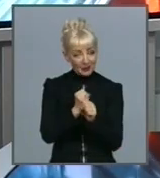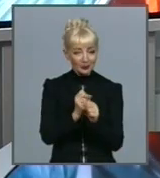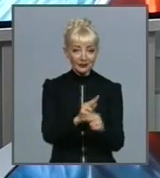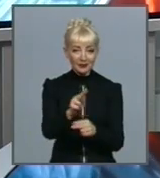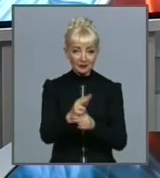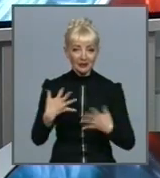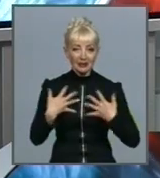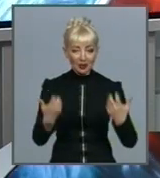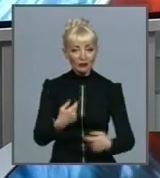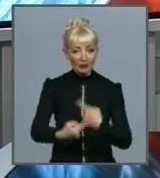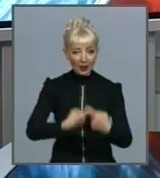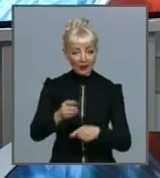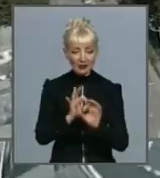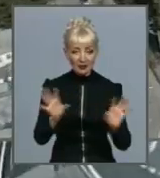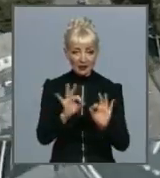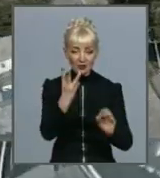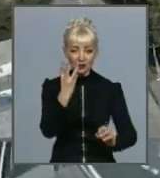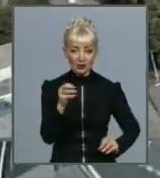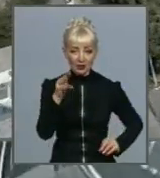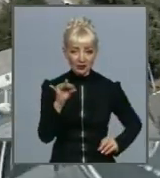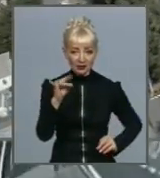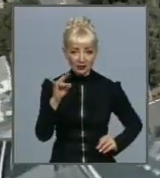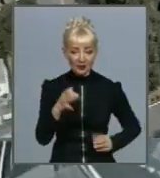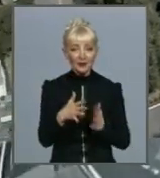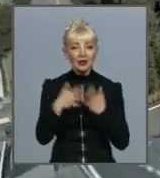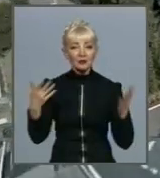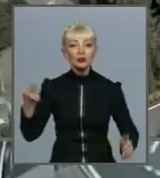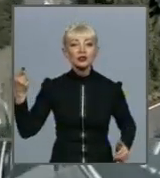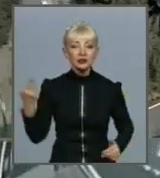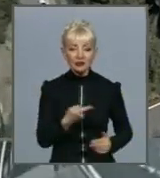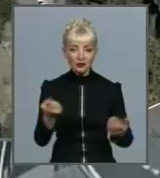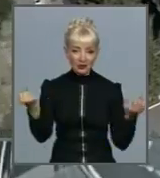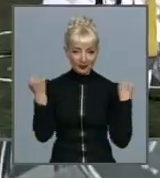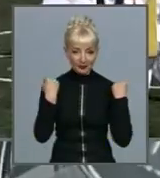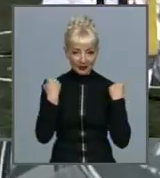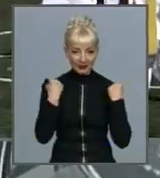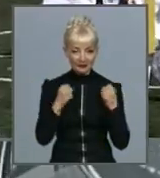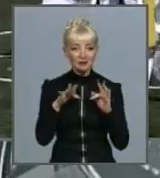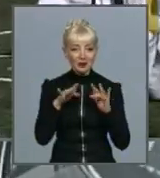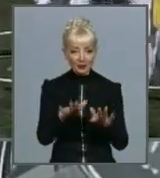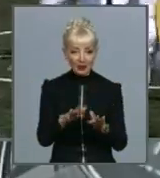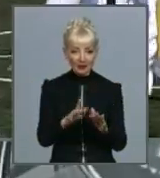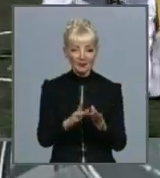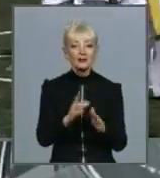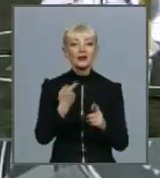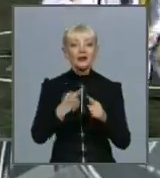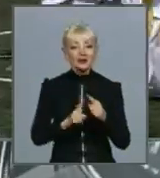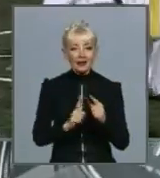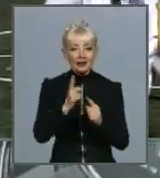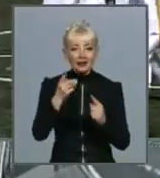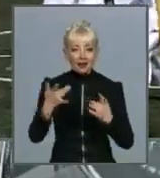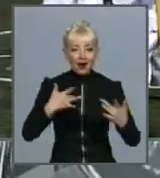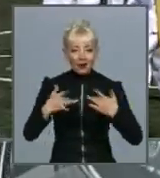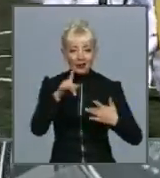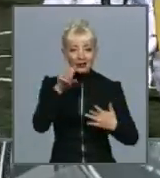розкаже Яна Щетиніна. Більше тисячі спортивних заходів, старт реконструкції концертної зали «Україна» у